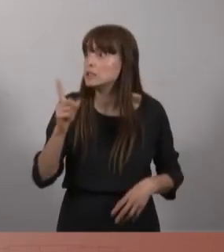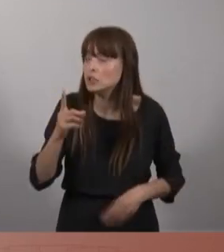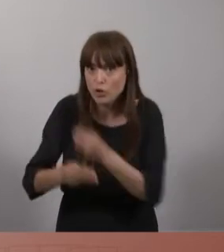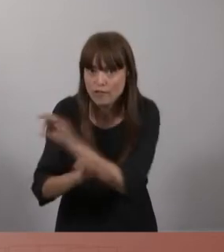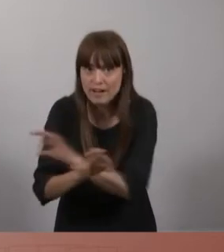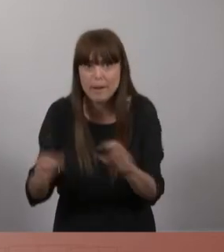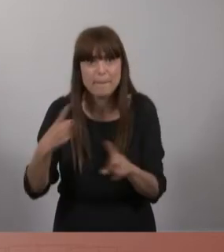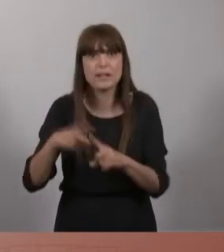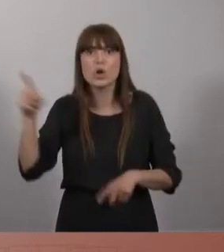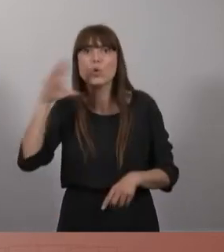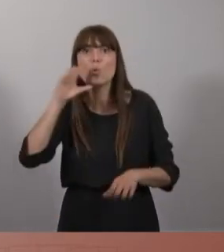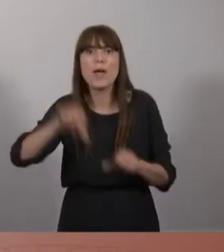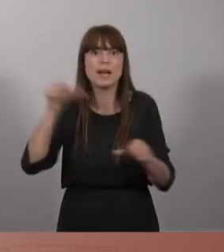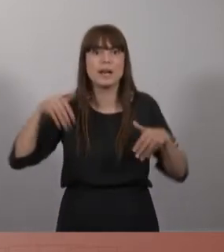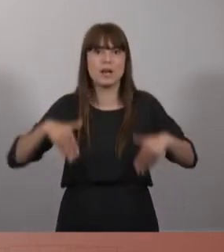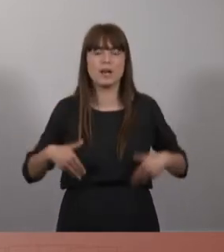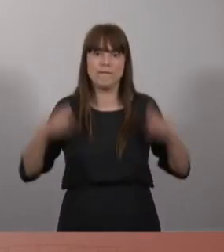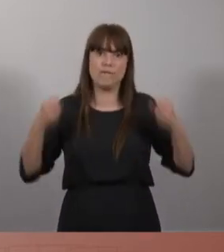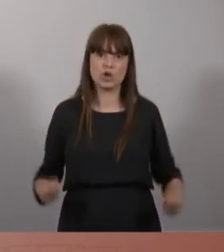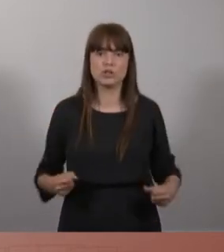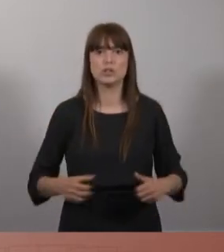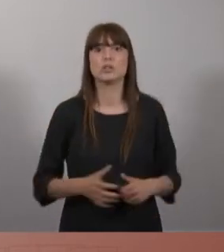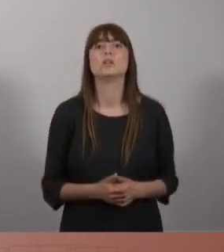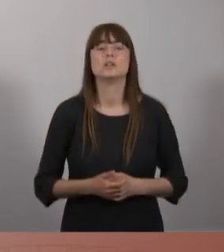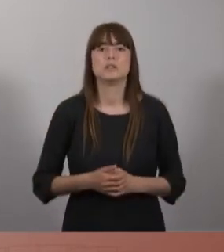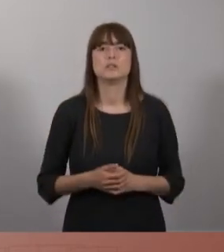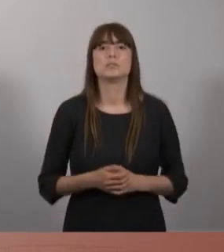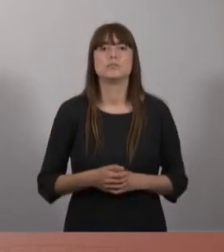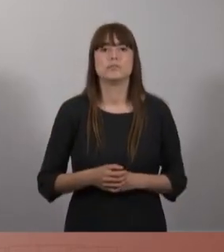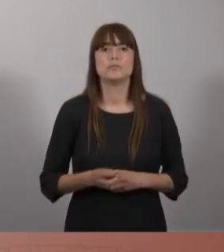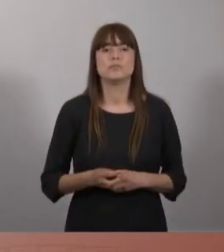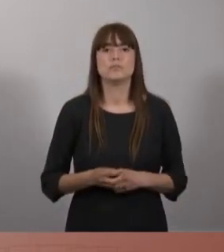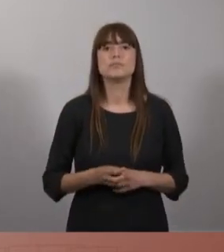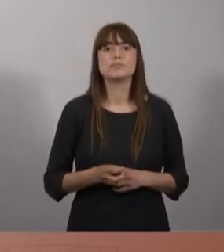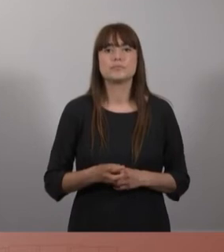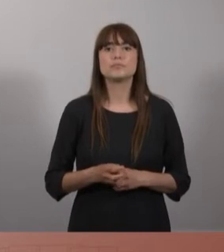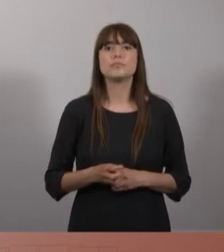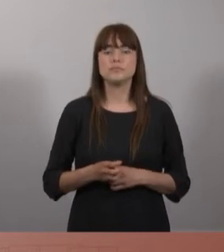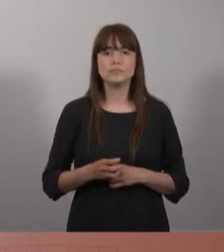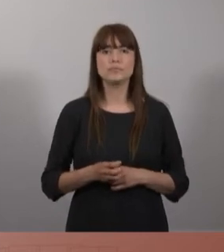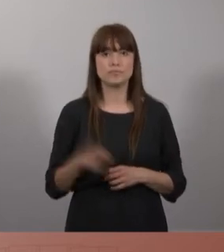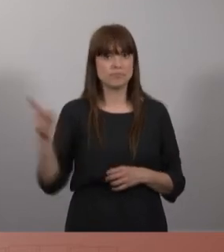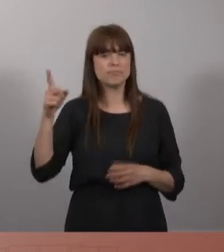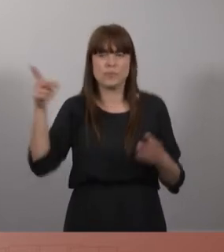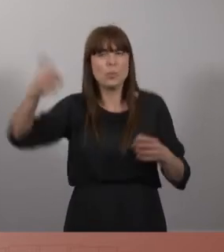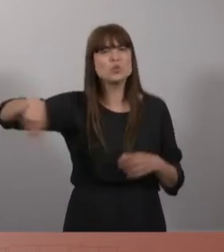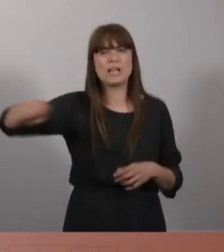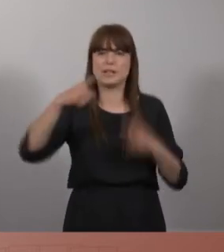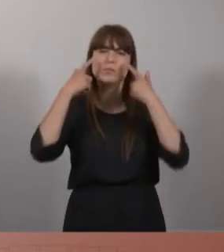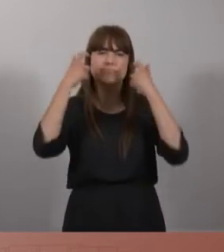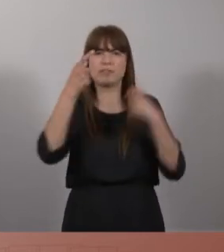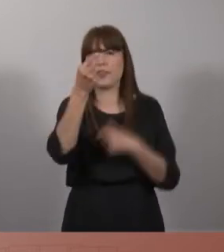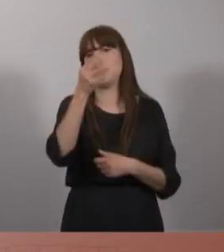absolutament res i es prioritzaria aquesta agenda neoliberal que té les coses molt clares, que és